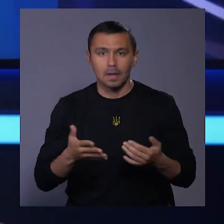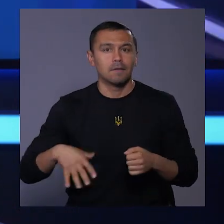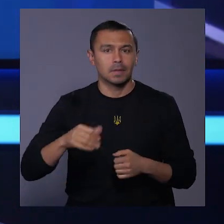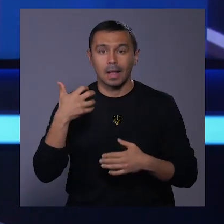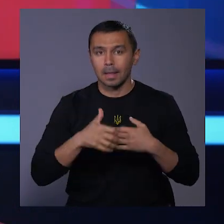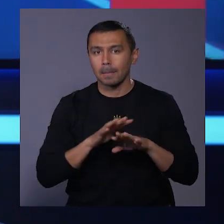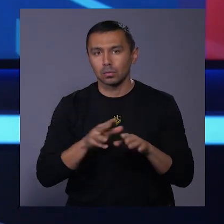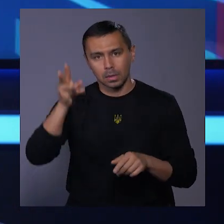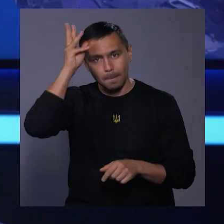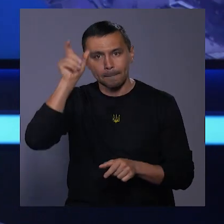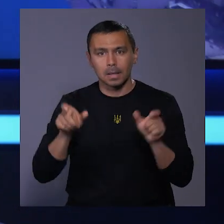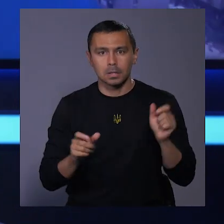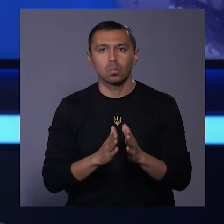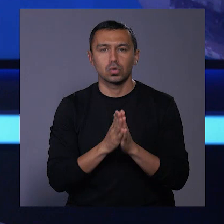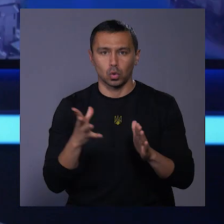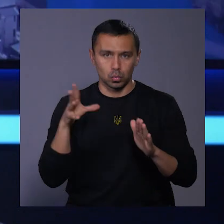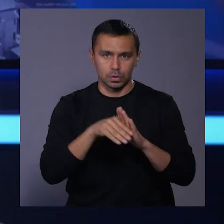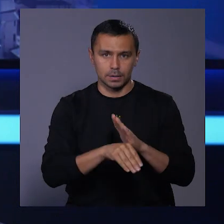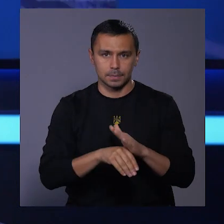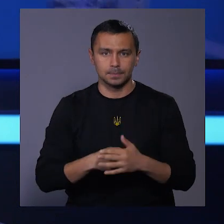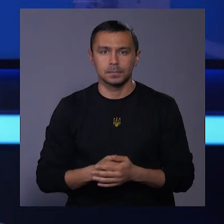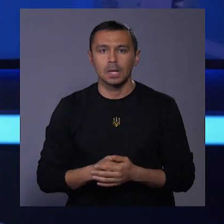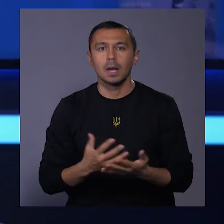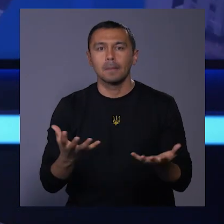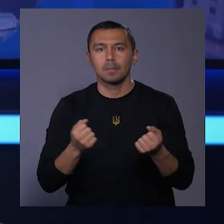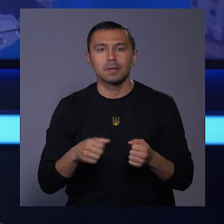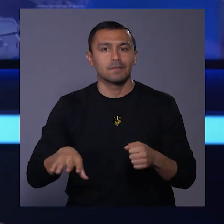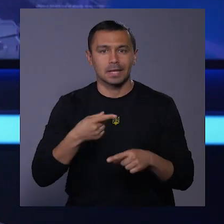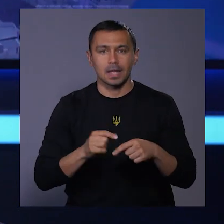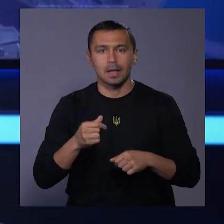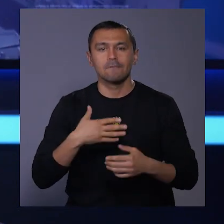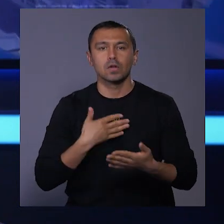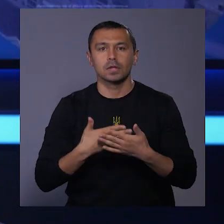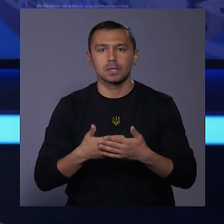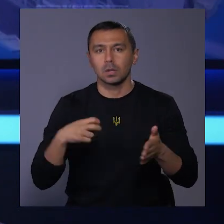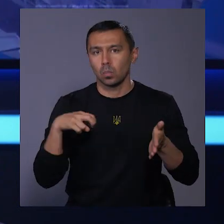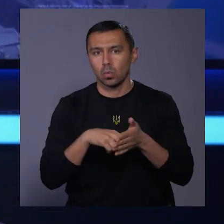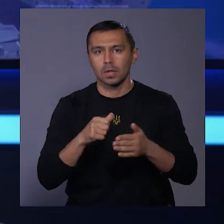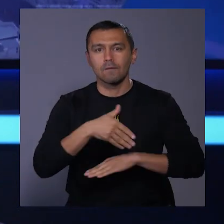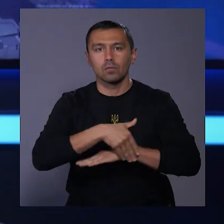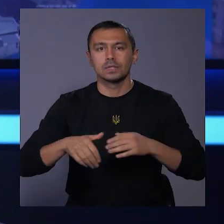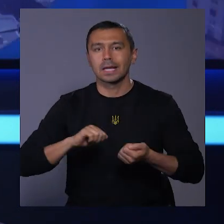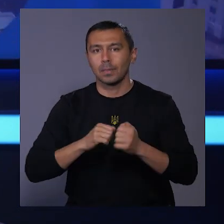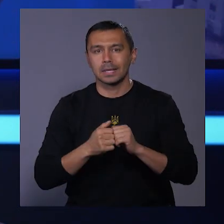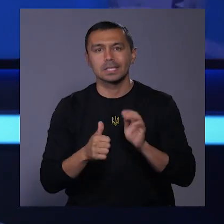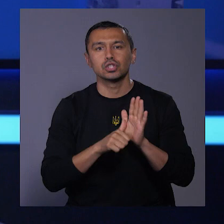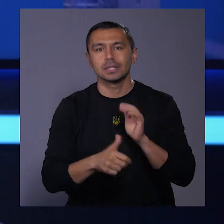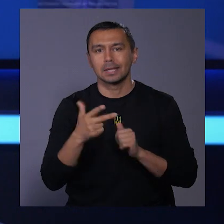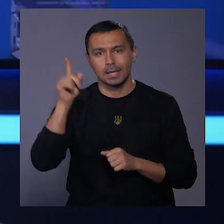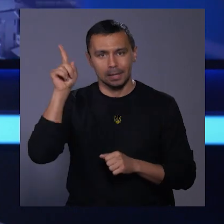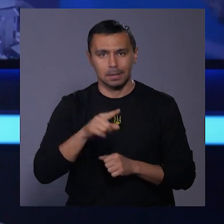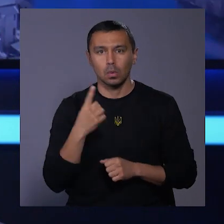усіх небайдужих хмельничан просять долучатися. Приймають усе це на волонтерській пошті, що на Кам'янецькій 63